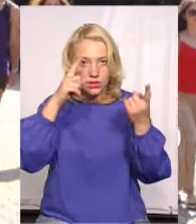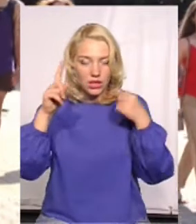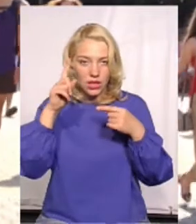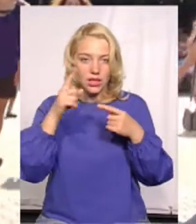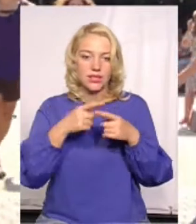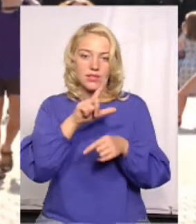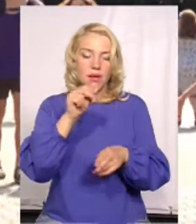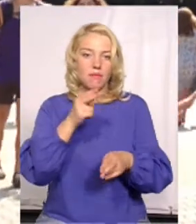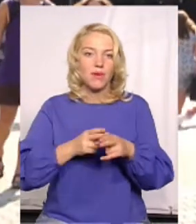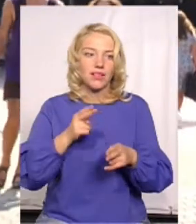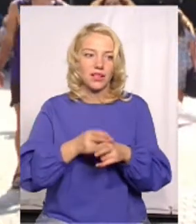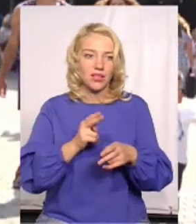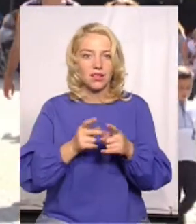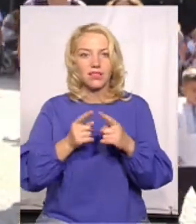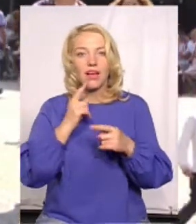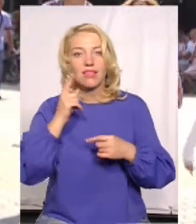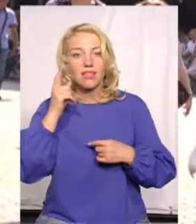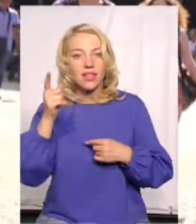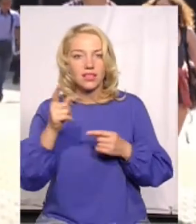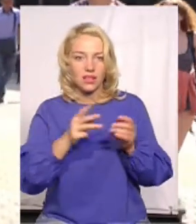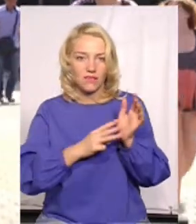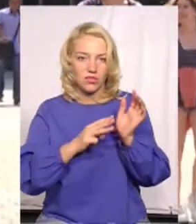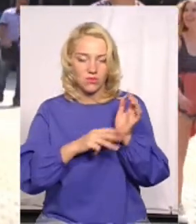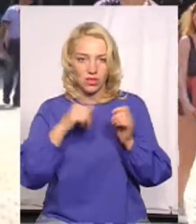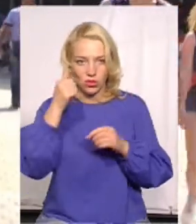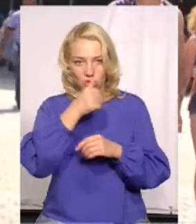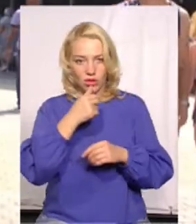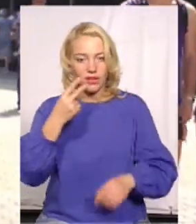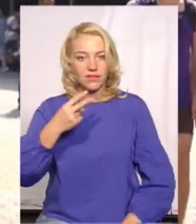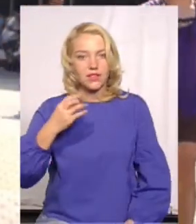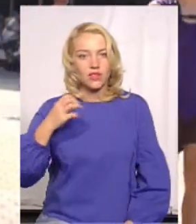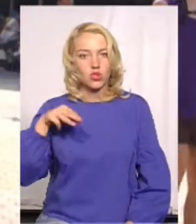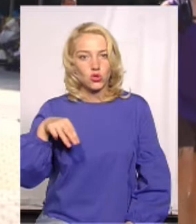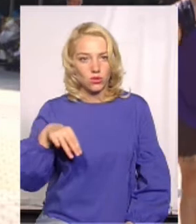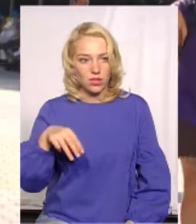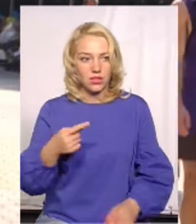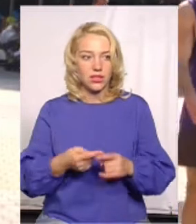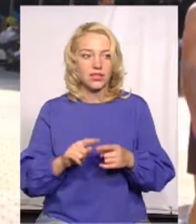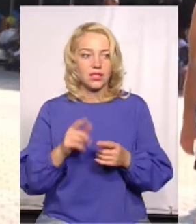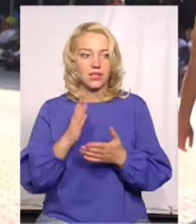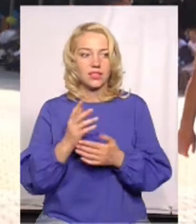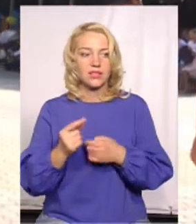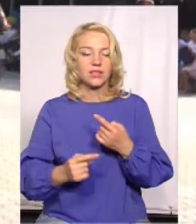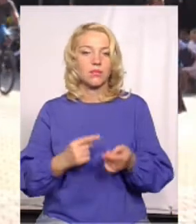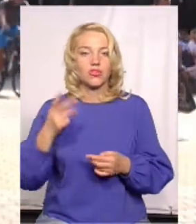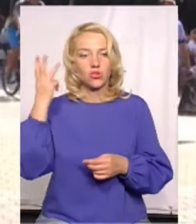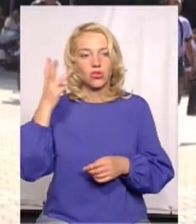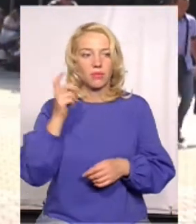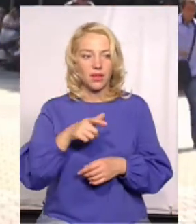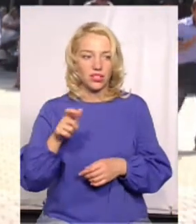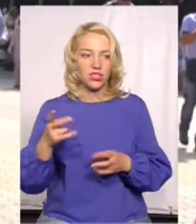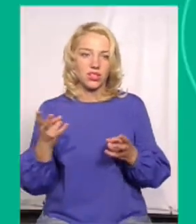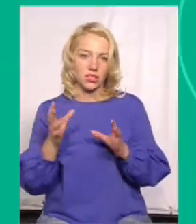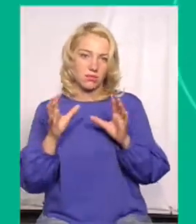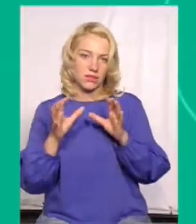в далеких 80-х роках ХХ століття. І, по суті, це є спадщиною хмельничан, і ми маємо її